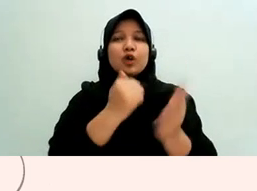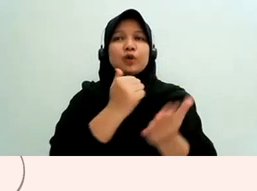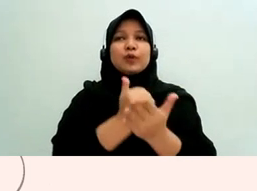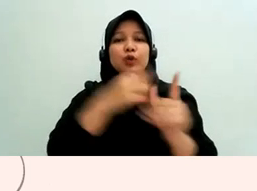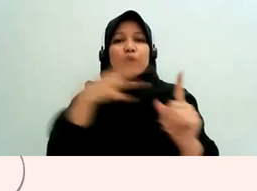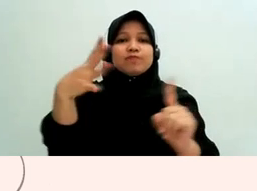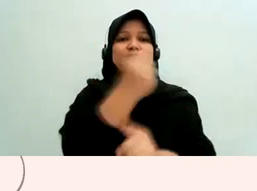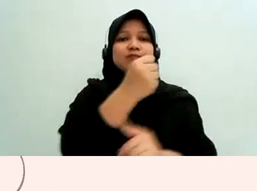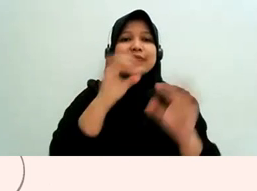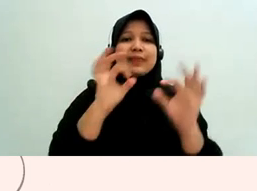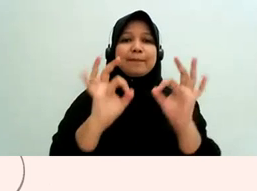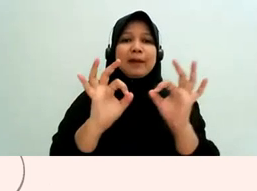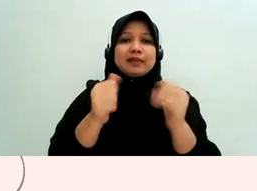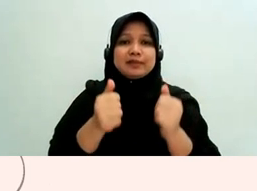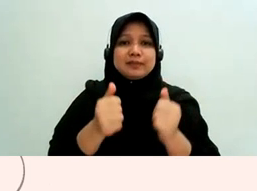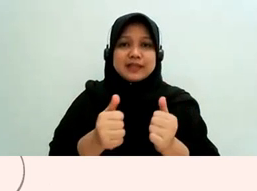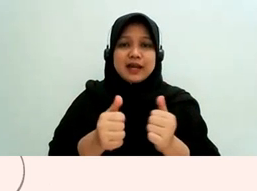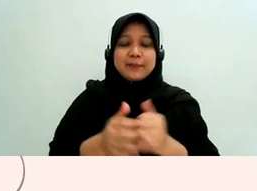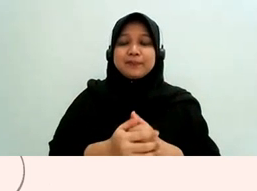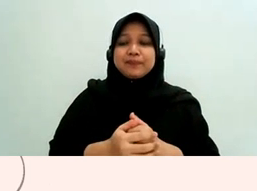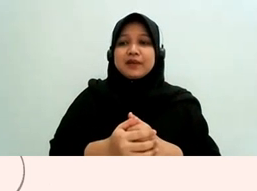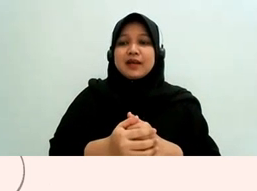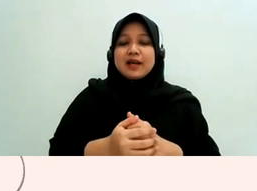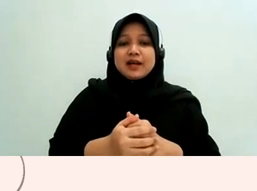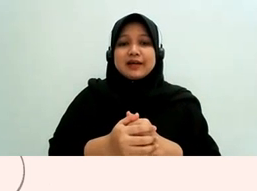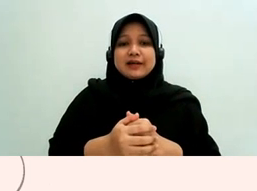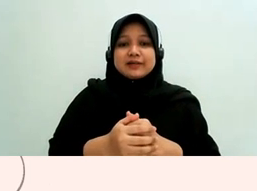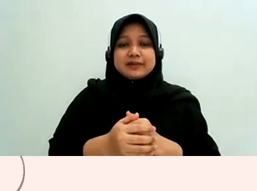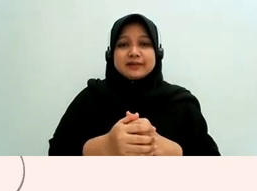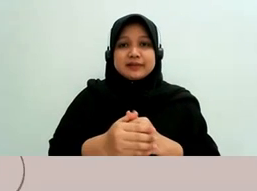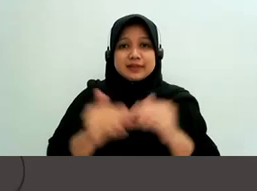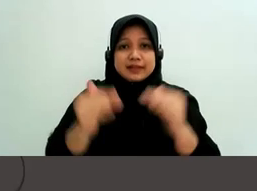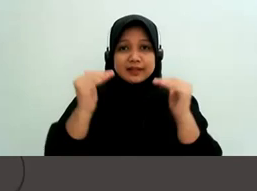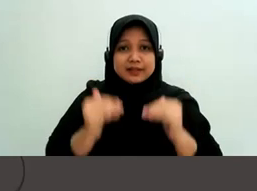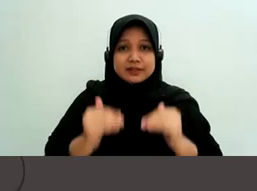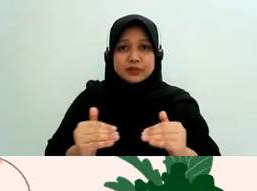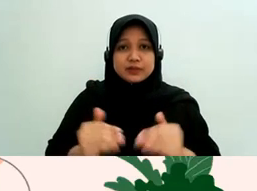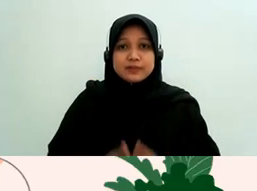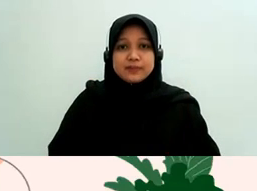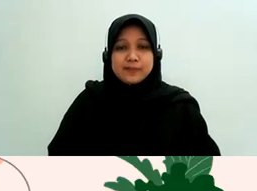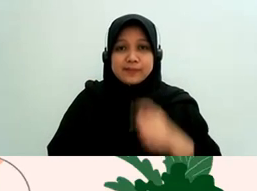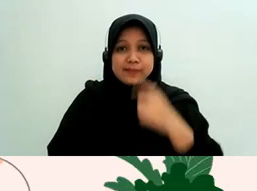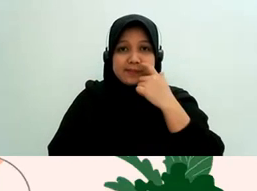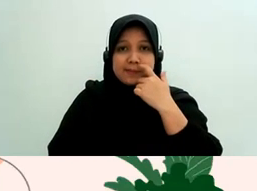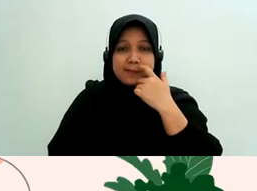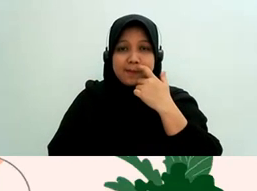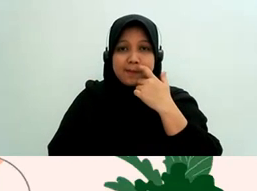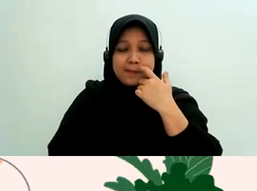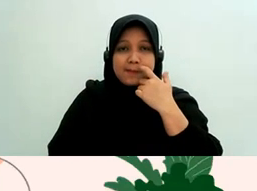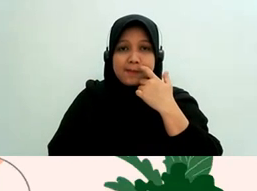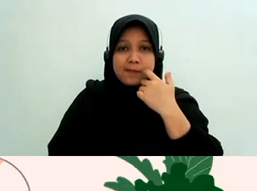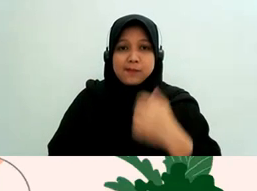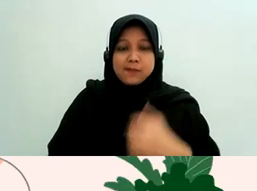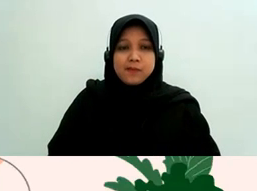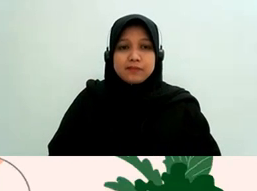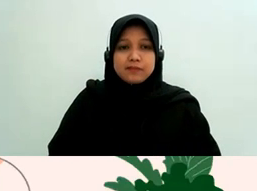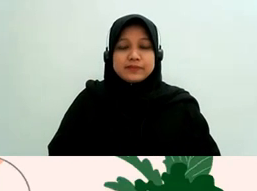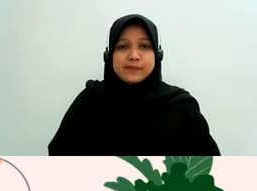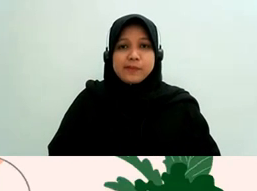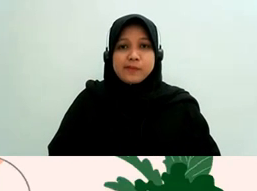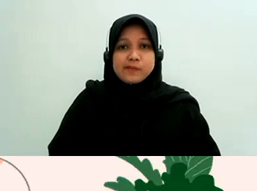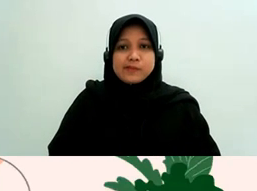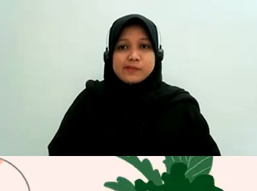misalnya nah ini perubahannya ini boleh ke slide selanjutnya Mas Andi sama Mas Anjuan nah perubahannya ini